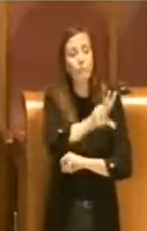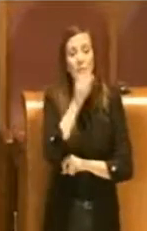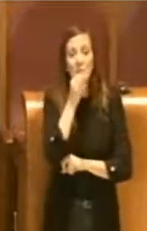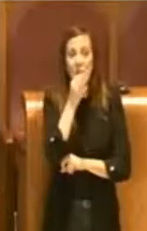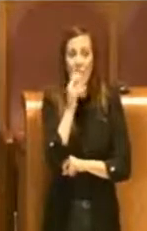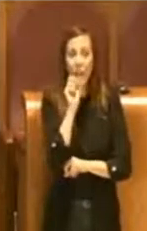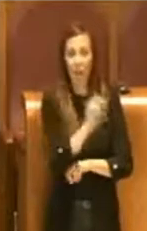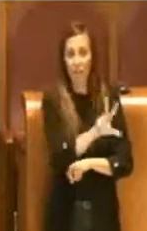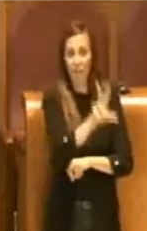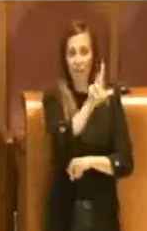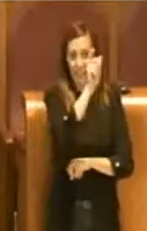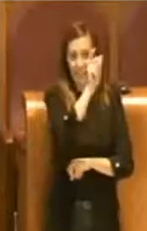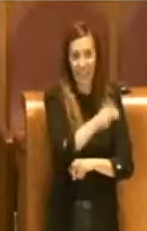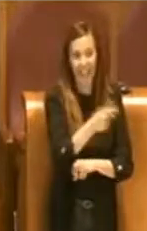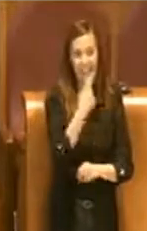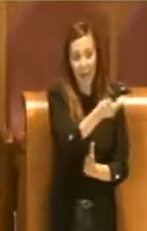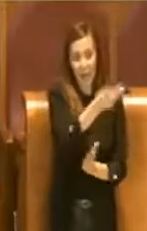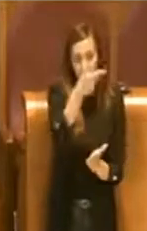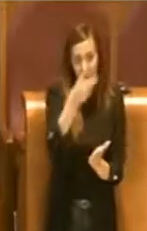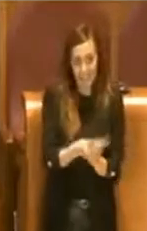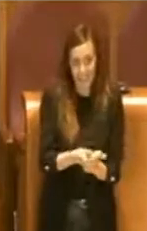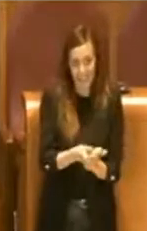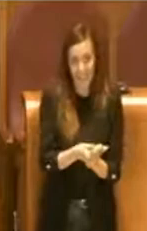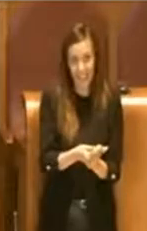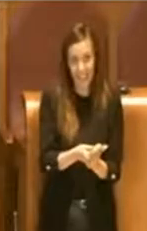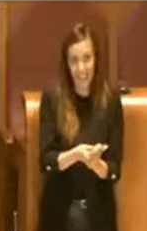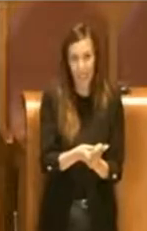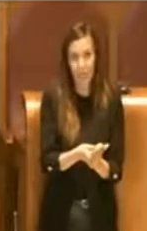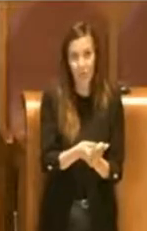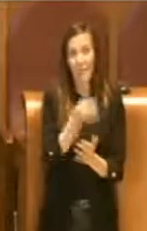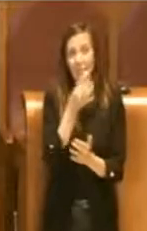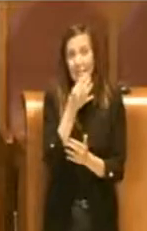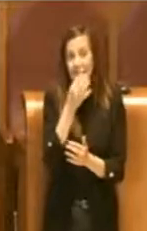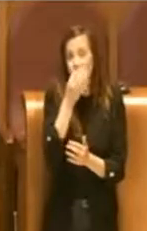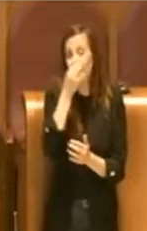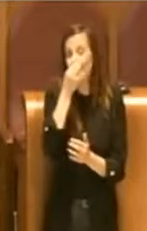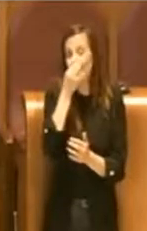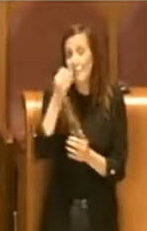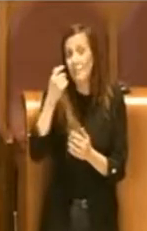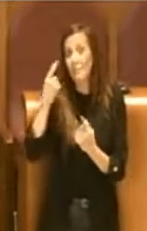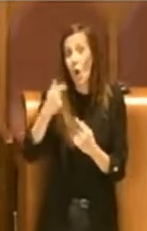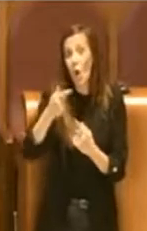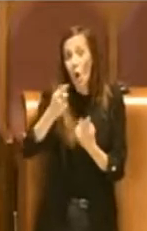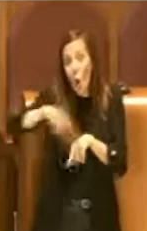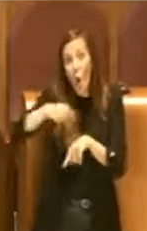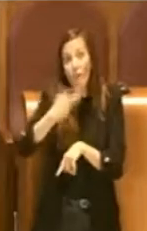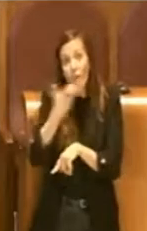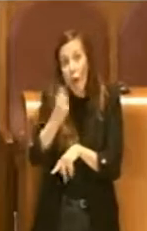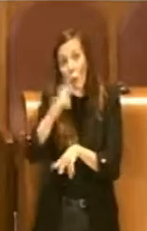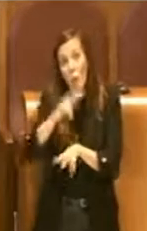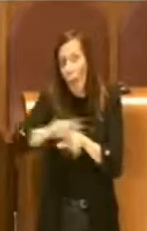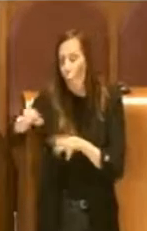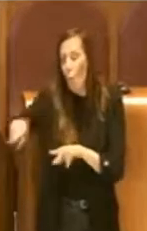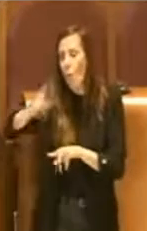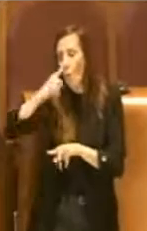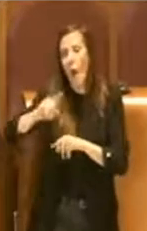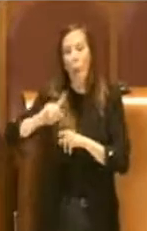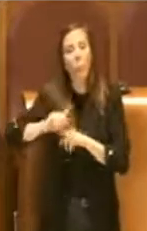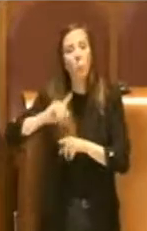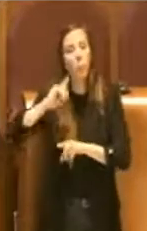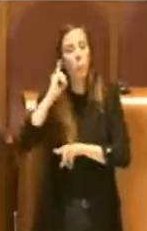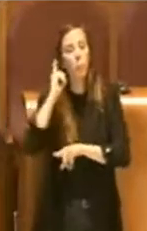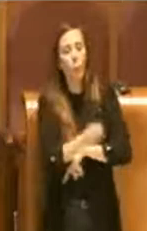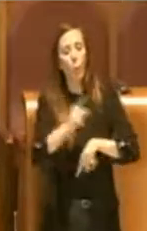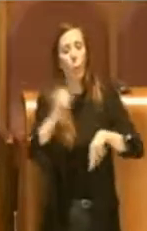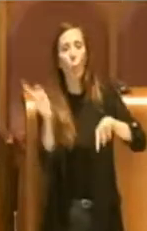domanda. Non è un comune punitivo quello che vogliamo, è un comune vigile, un comune che